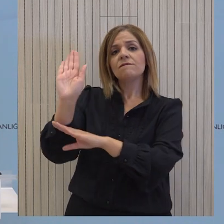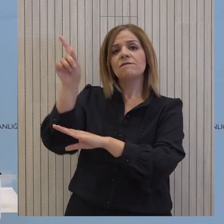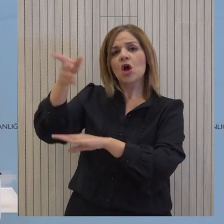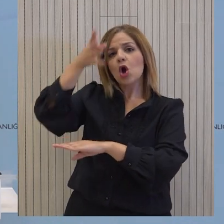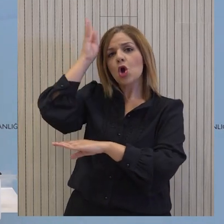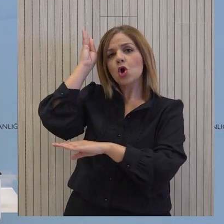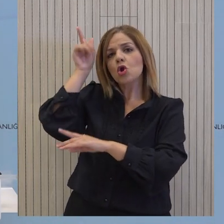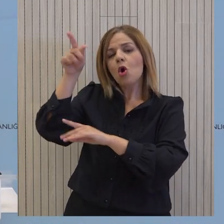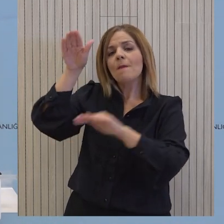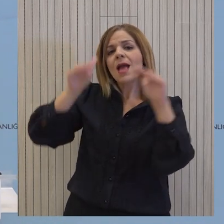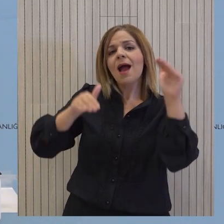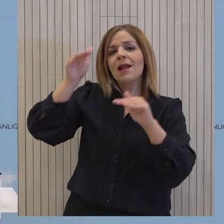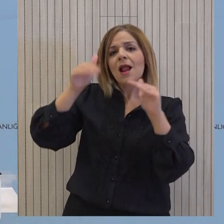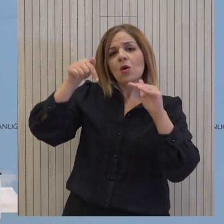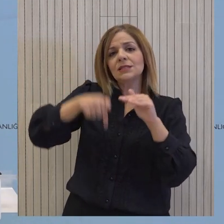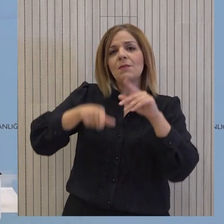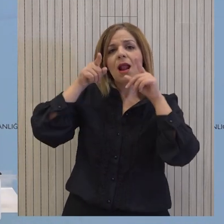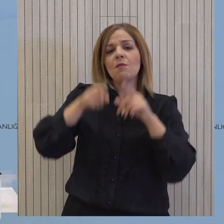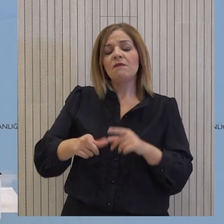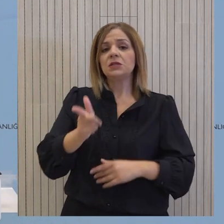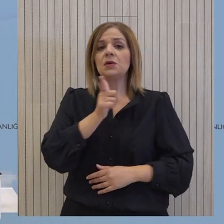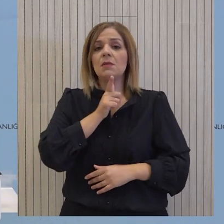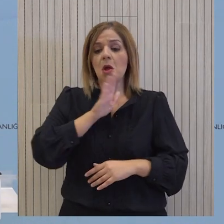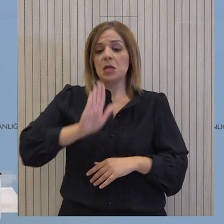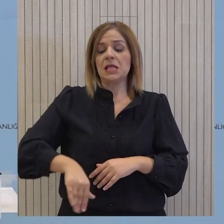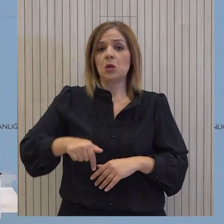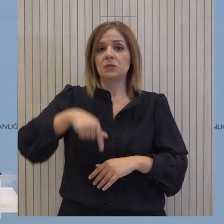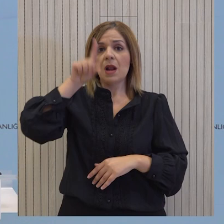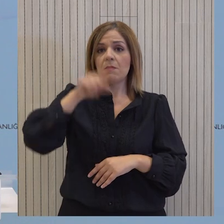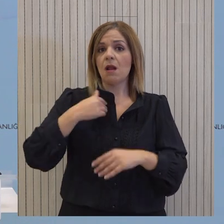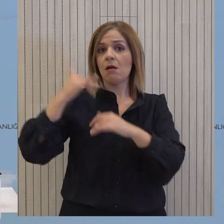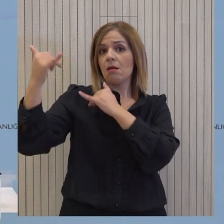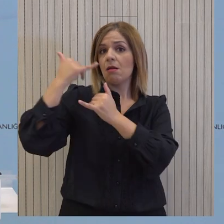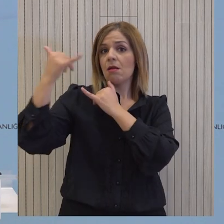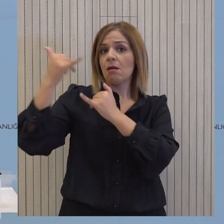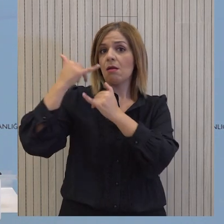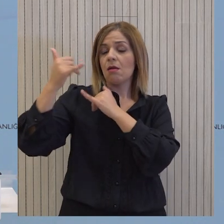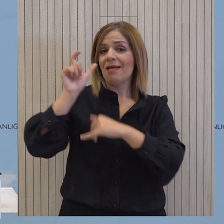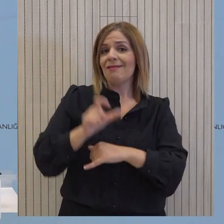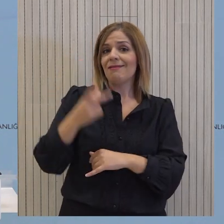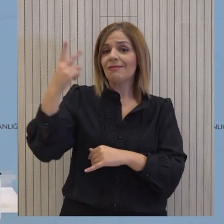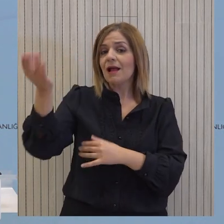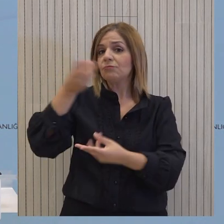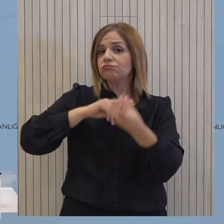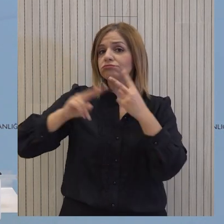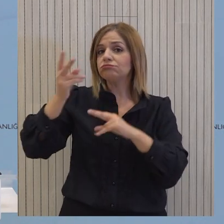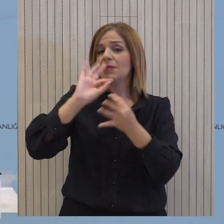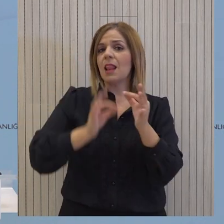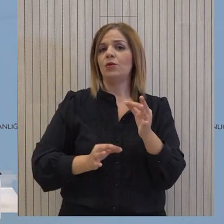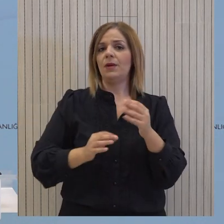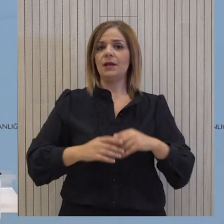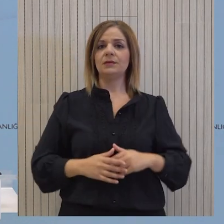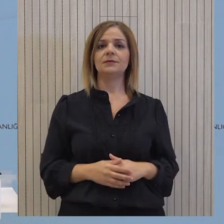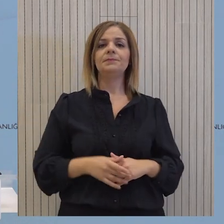αν αφισβητήσει την έκδοση του εντάλματος. Αναμένουμε μέχρι το τέλος της μέρας. Βρισκόμαστε σε επαφή με τις αρμόδιες Ιταλικές Αρχές για περισσότερο νημό.